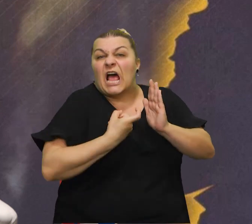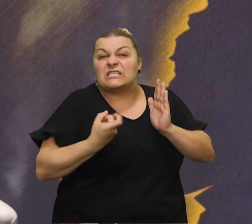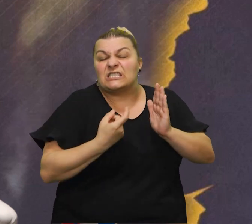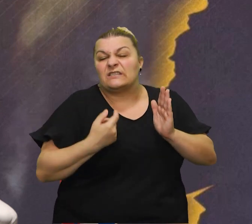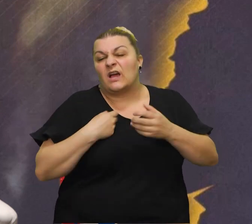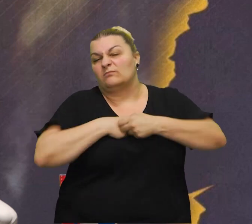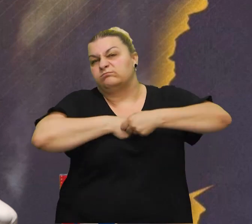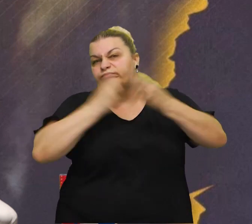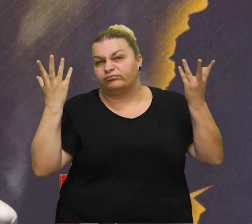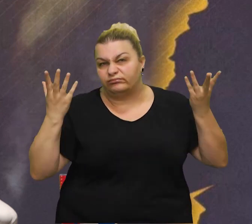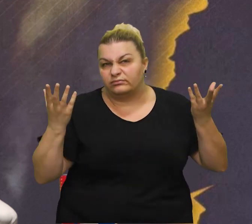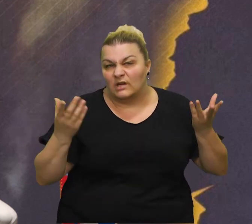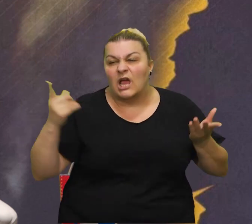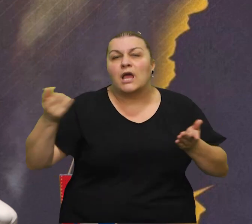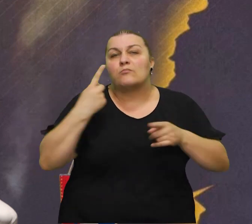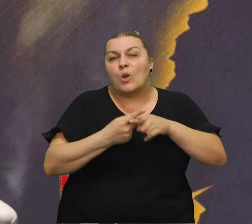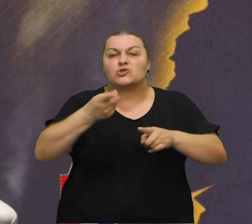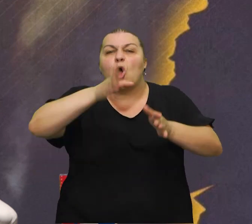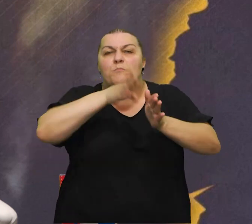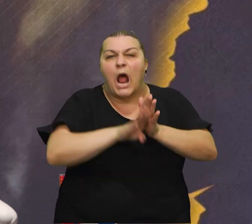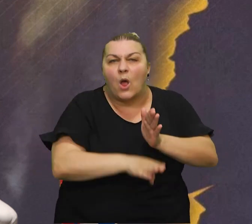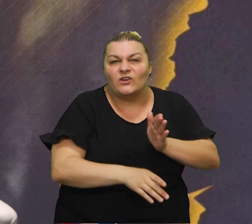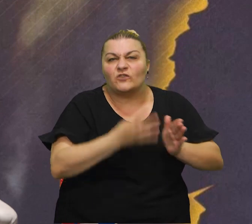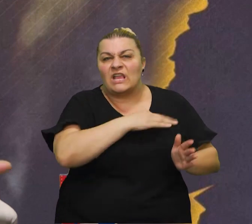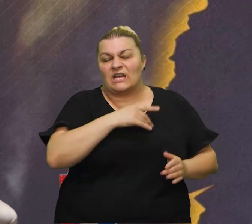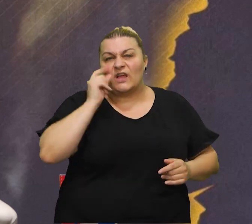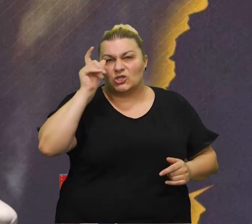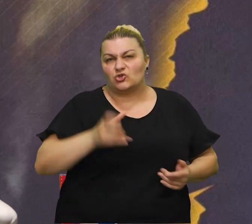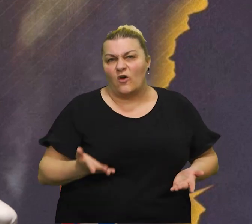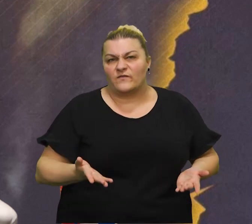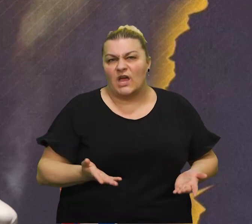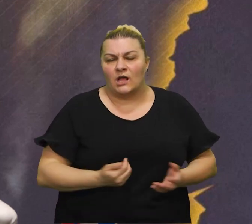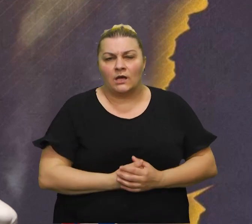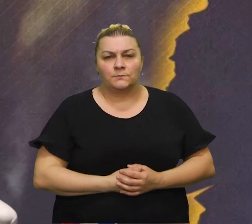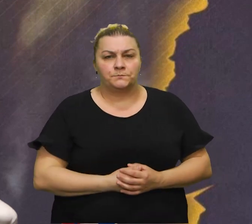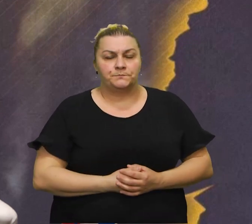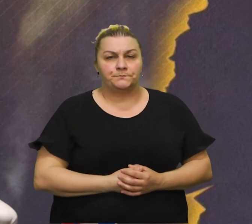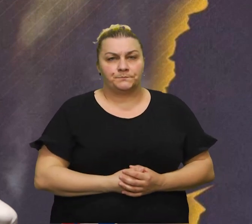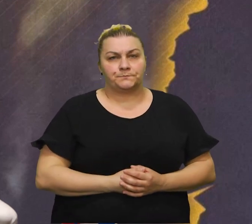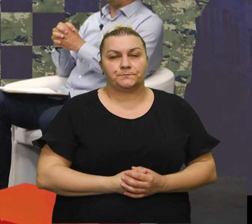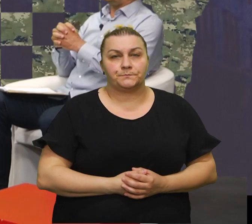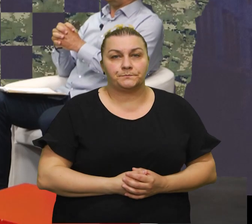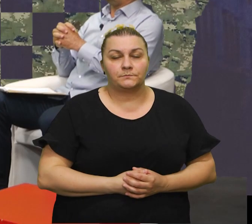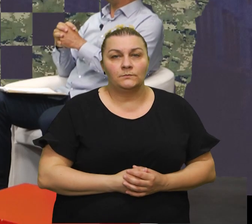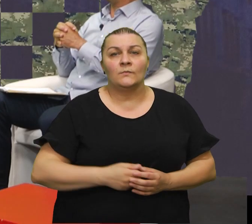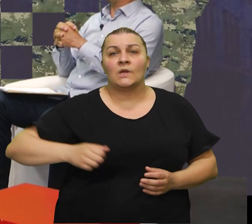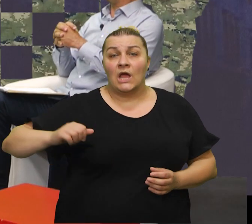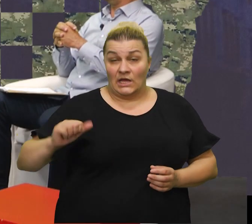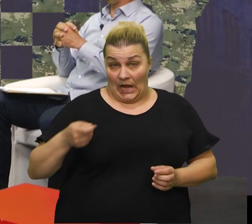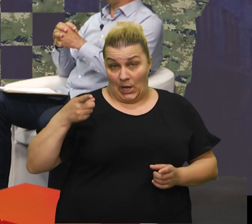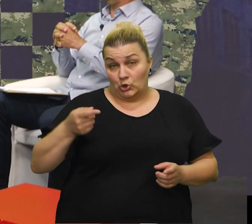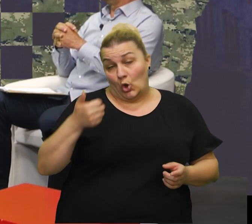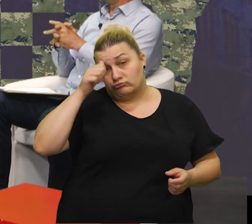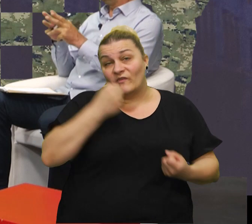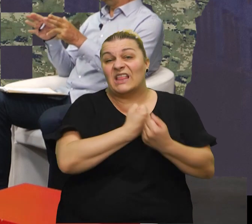omaložavanja toga dana i činim isto obložavanja i hrvatskog čovjeka i hrvatske bolje. Je li to izraz, Ivica da vas upetna, je li to izraz